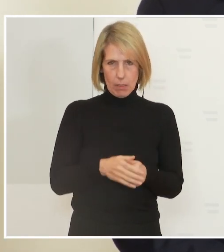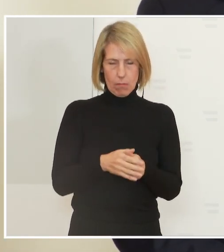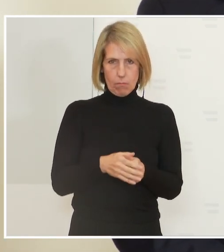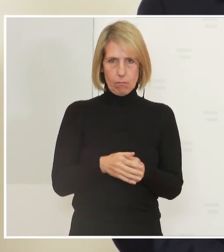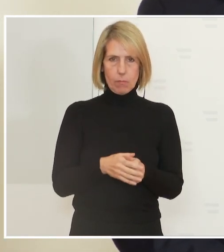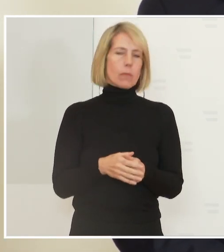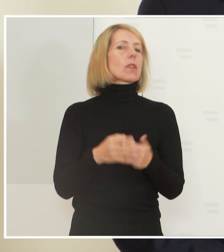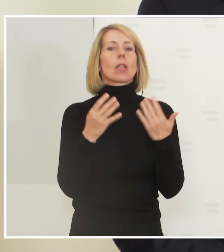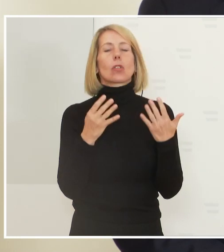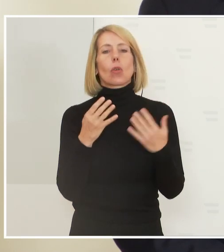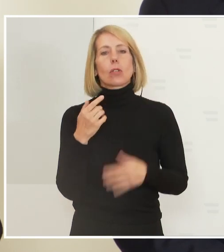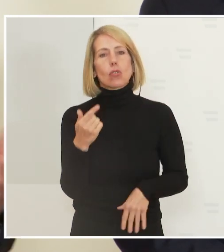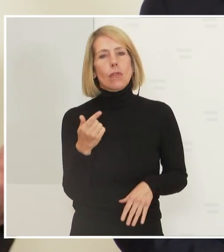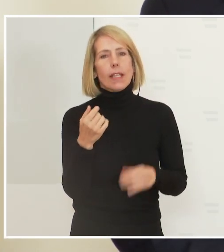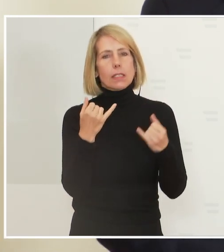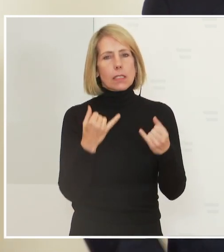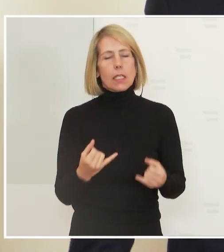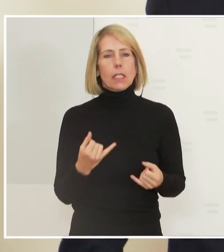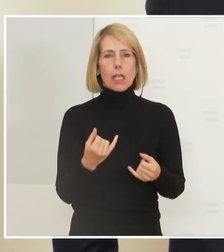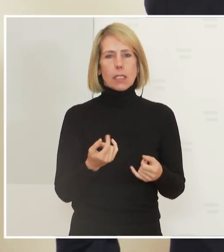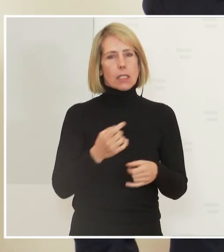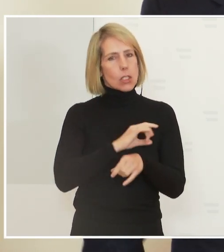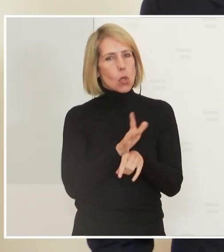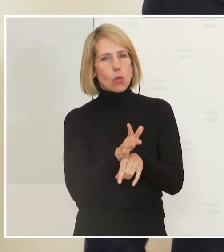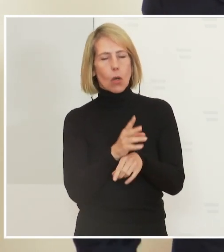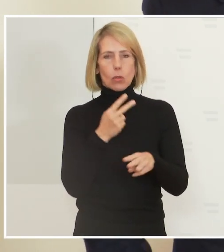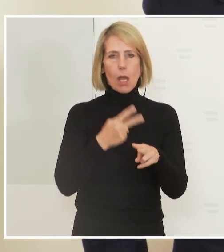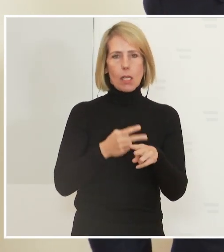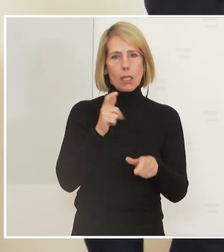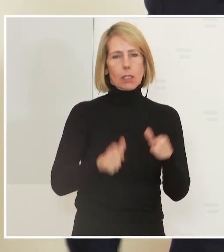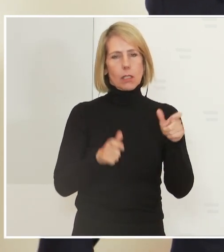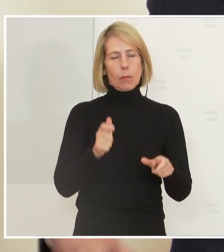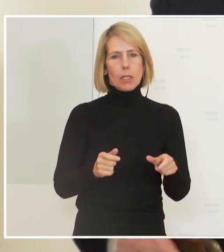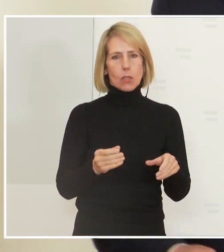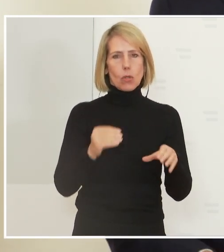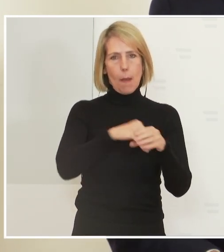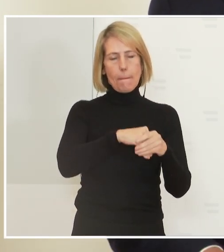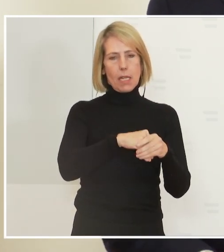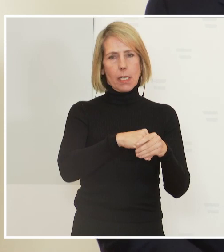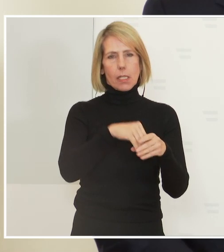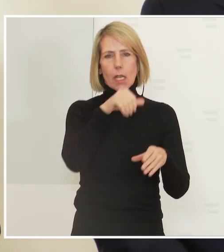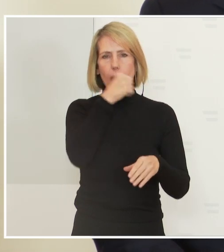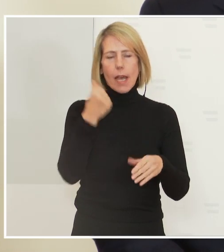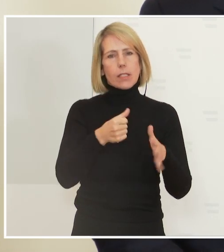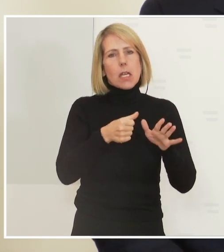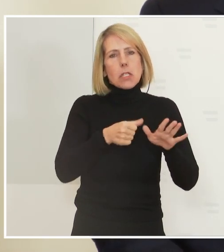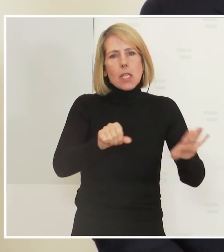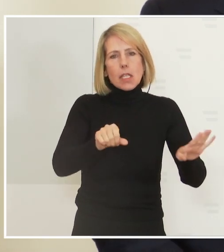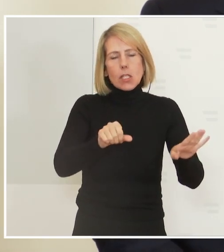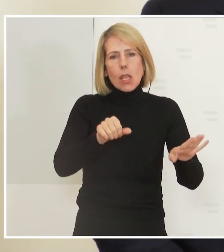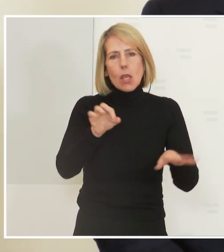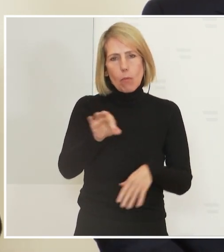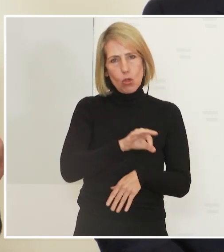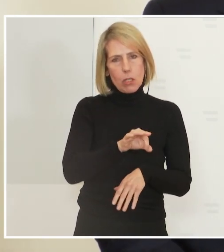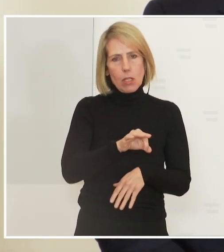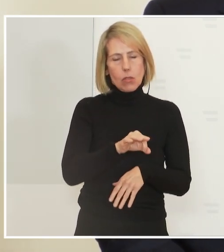29 belegt von Corona Erkrankten. Das sind 16 Prozent. Jetzt könnte man sagen, ja das ist